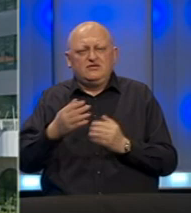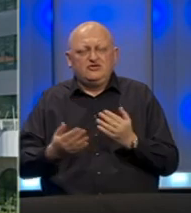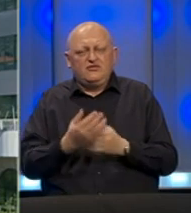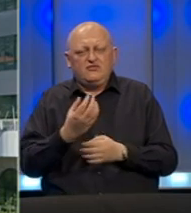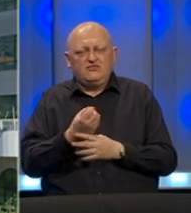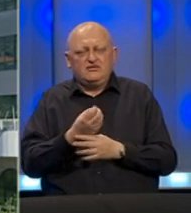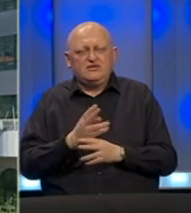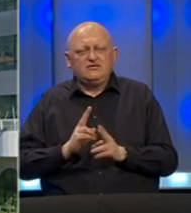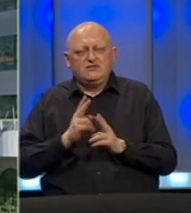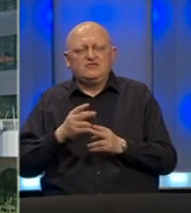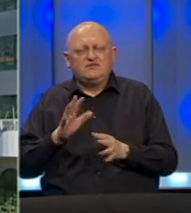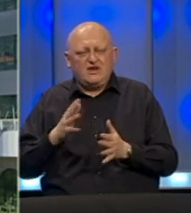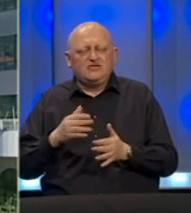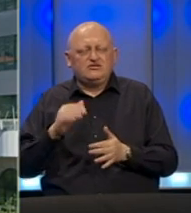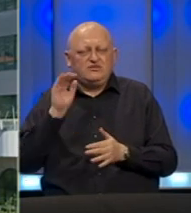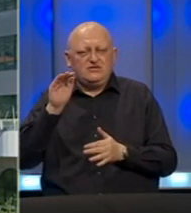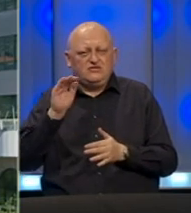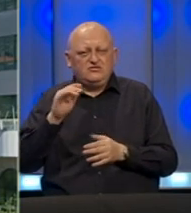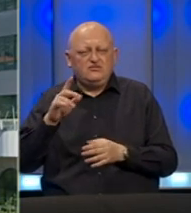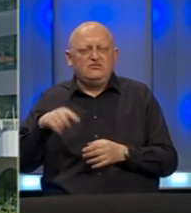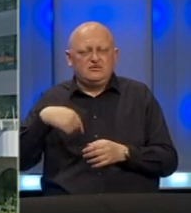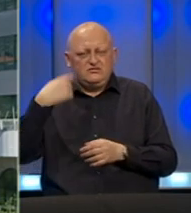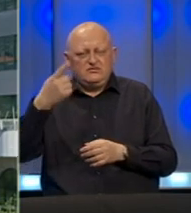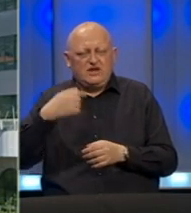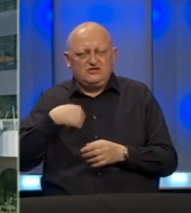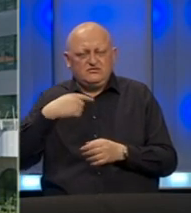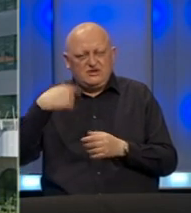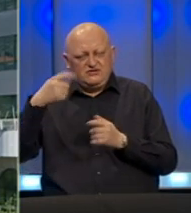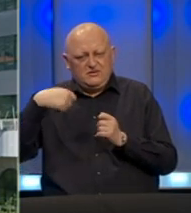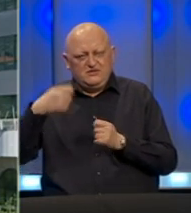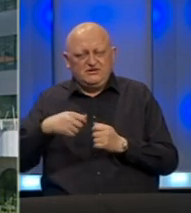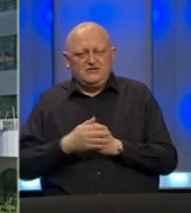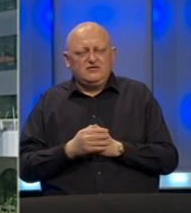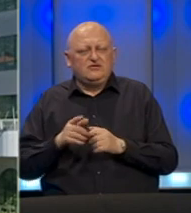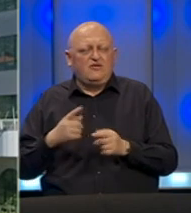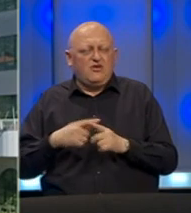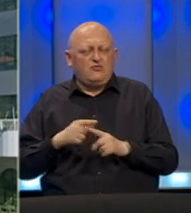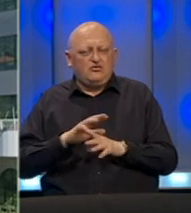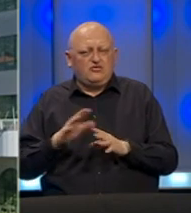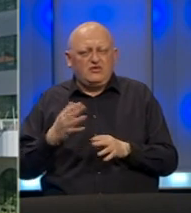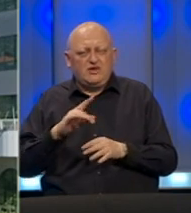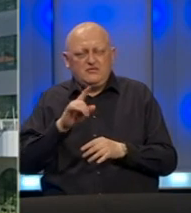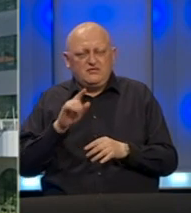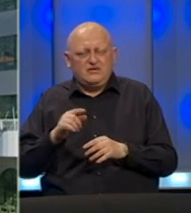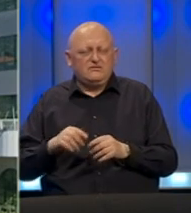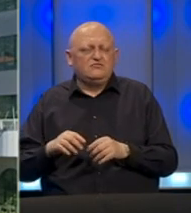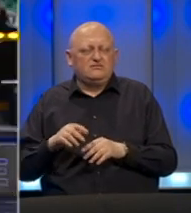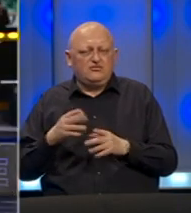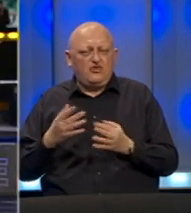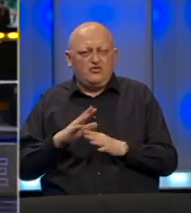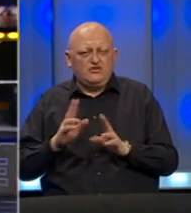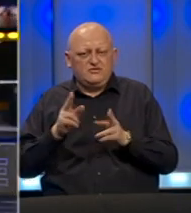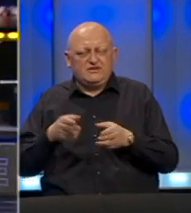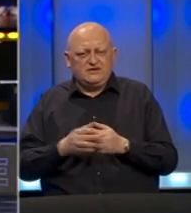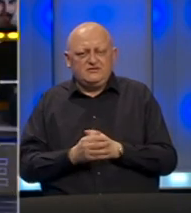informacijama iz Mostara svakako ćemo se javiti i u našim narednim emisijama. Za ovaj put ukoliko nema pitanja iz studija, toliko.